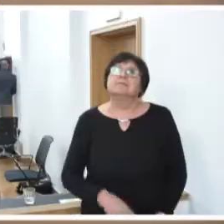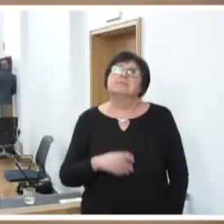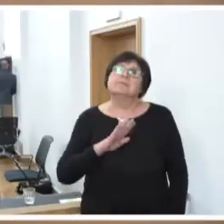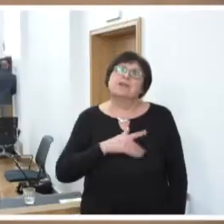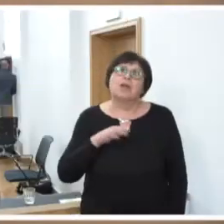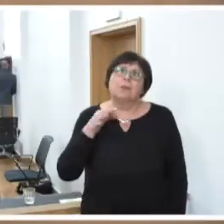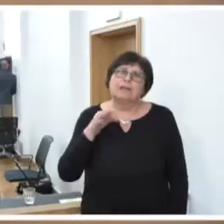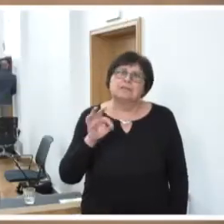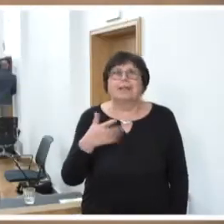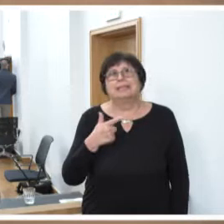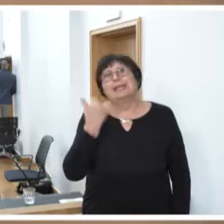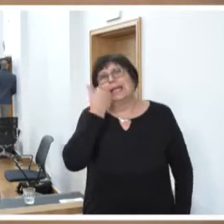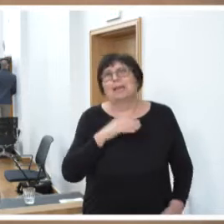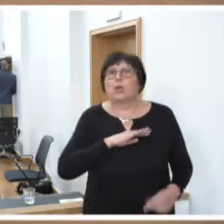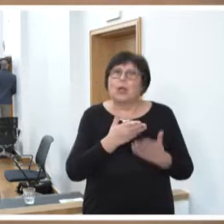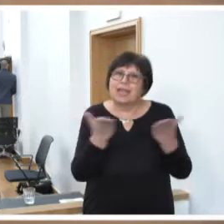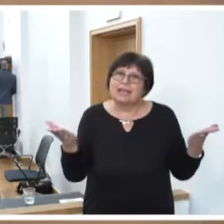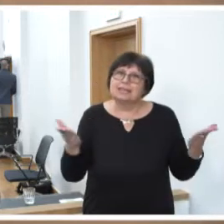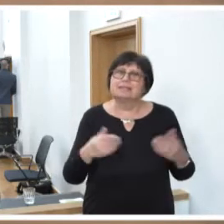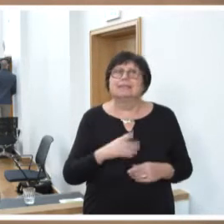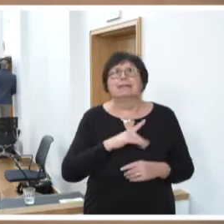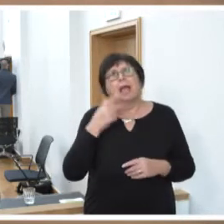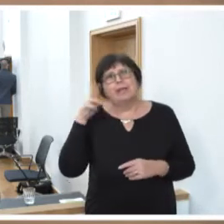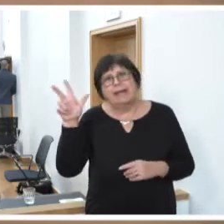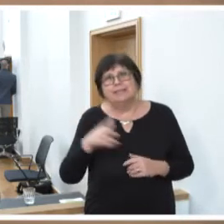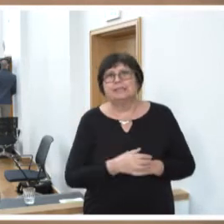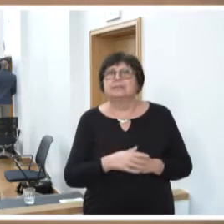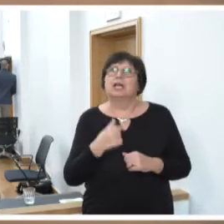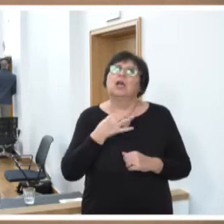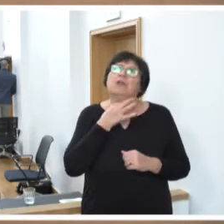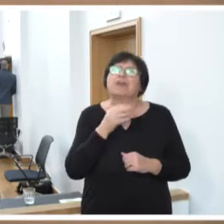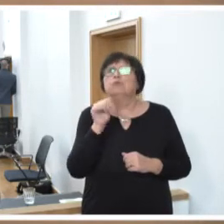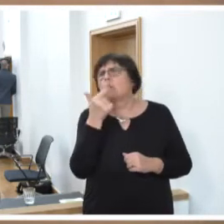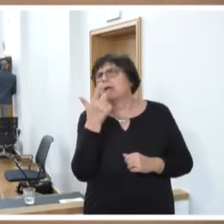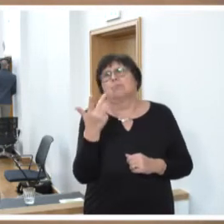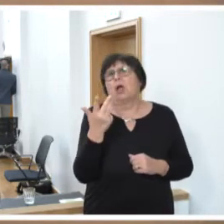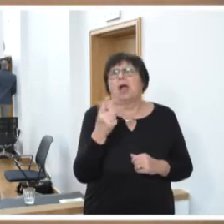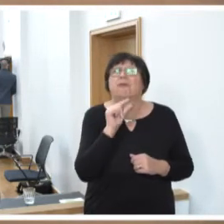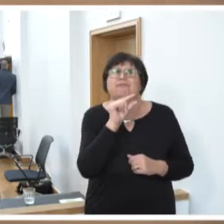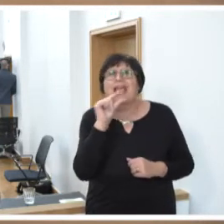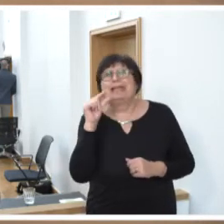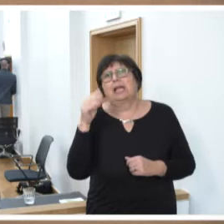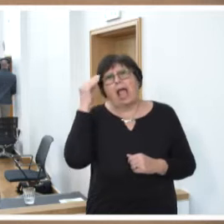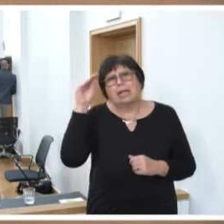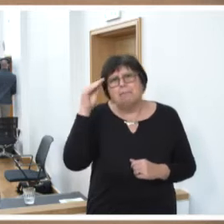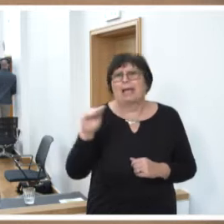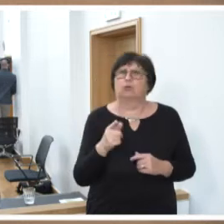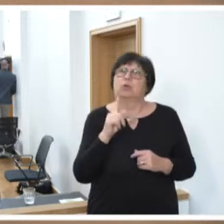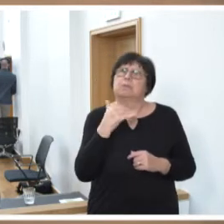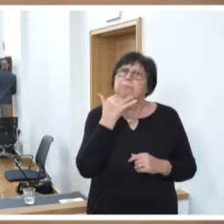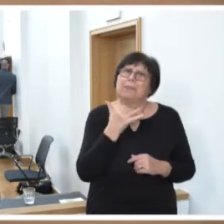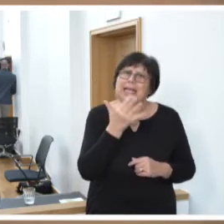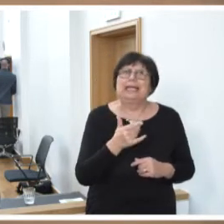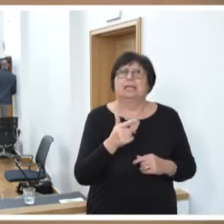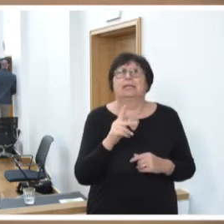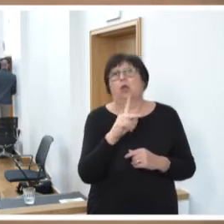Frau Präsidentin, liebe Kolleginnen und Kollegen, meine Damen und Herren, ich will auch nur noch einige wenige Anmerkungen zum Bericht der